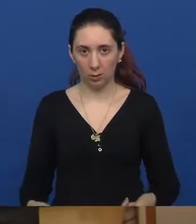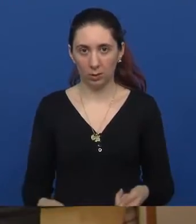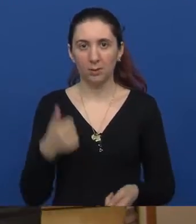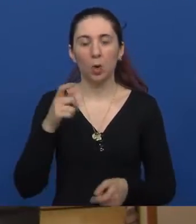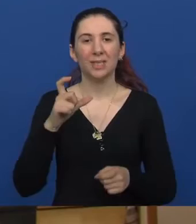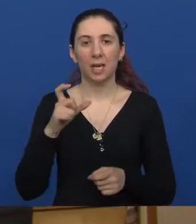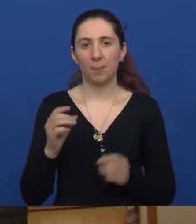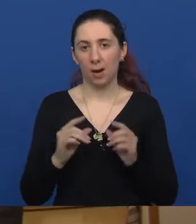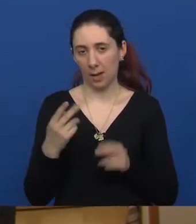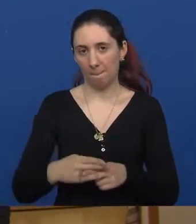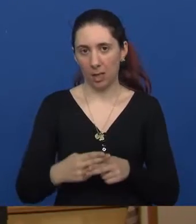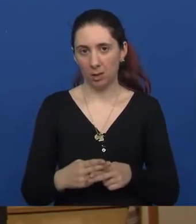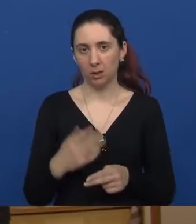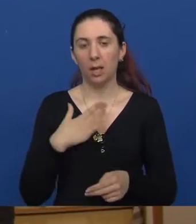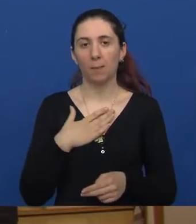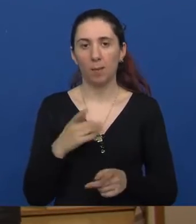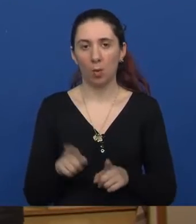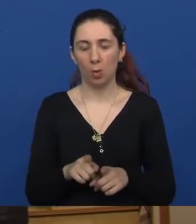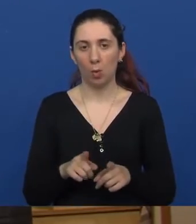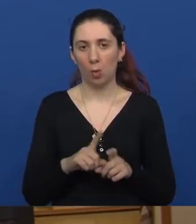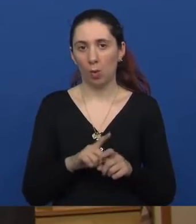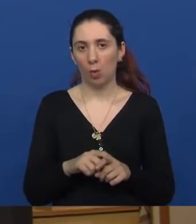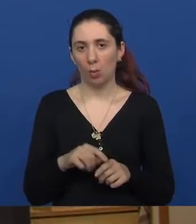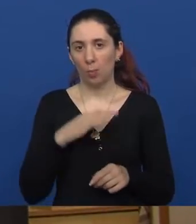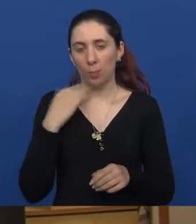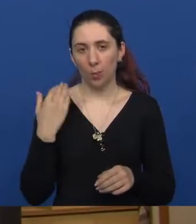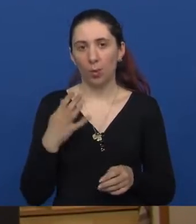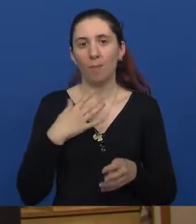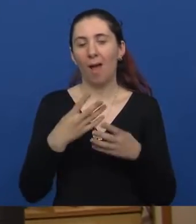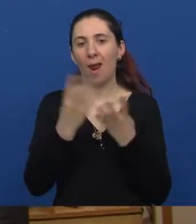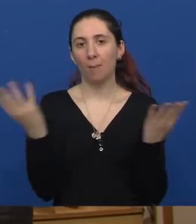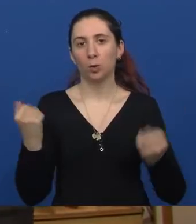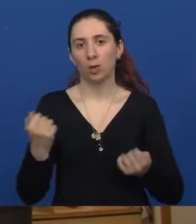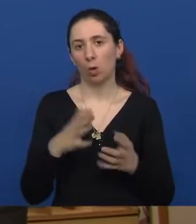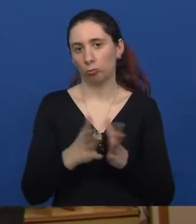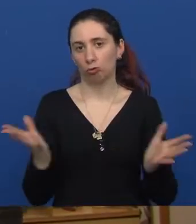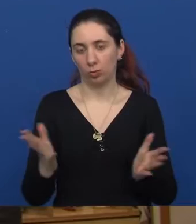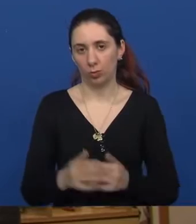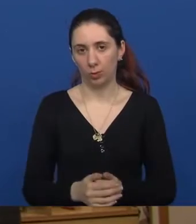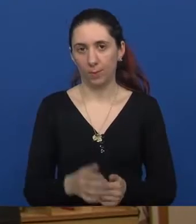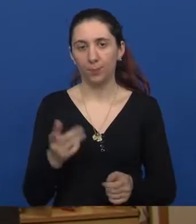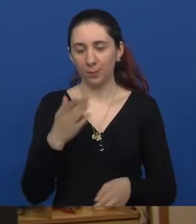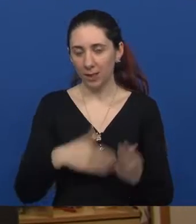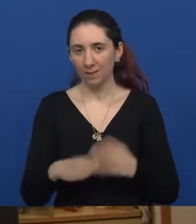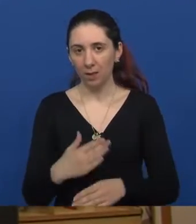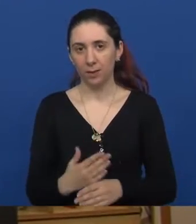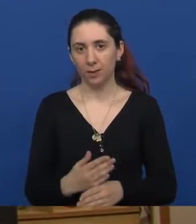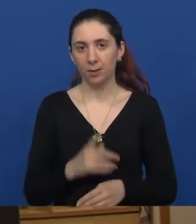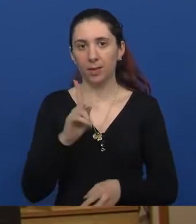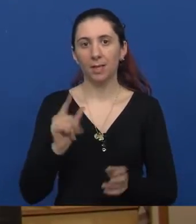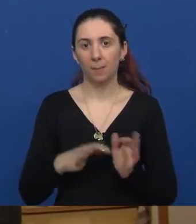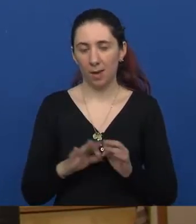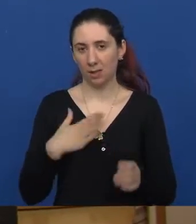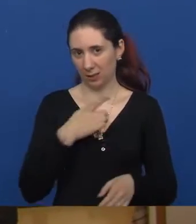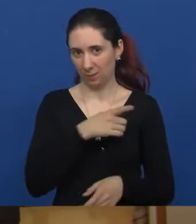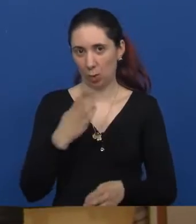cerebralna paraliza. Imamo stvarno, recimo, da je lepeza jako široka. Što se tiče invaliditeta, Irma sa